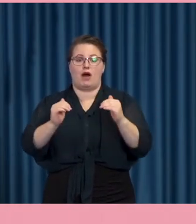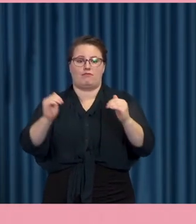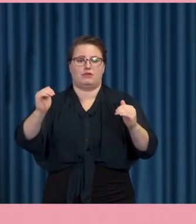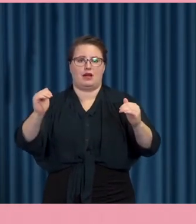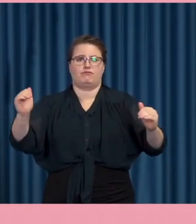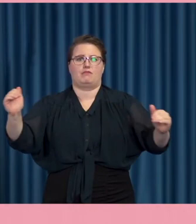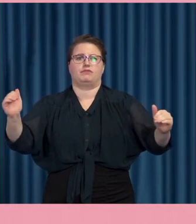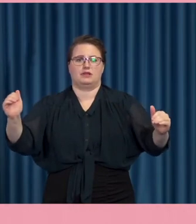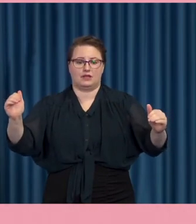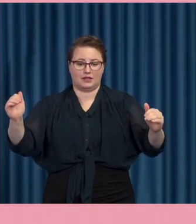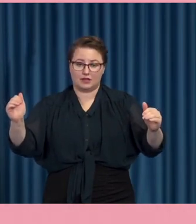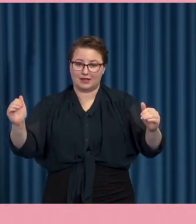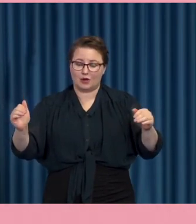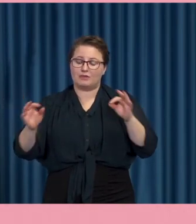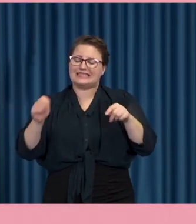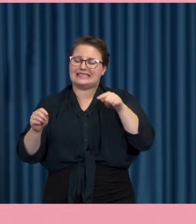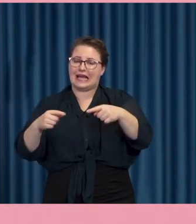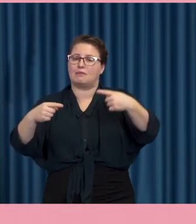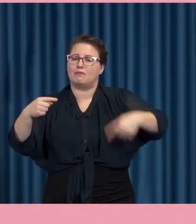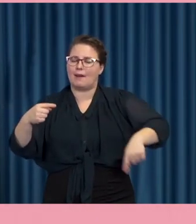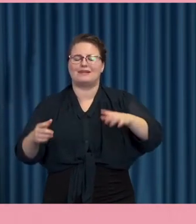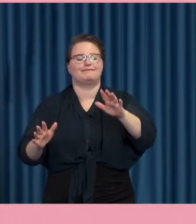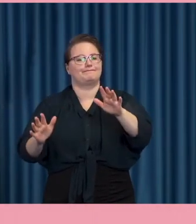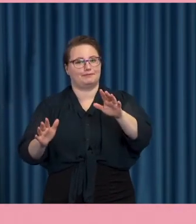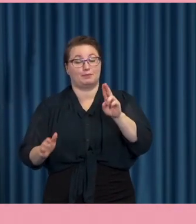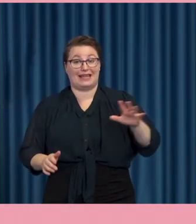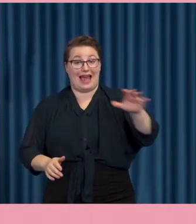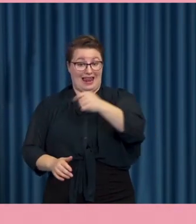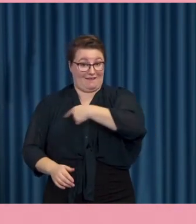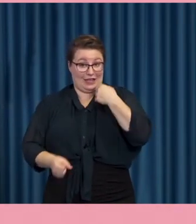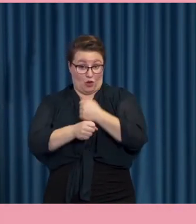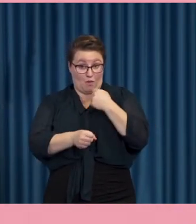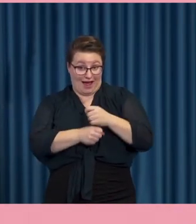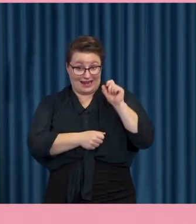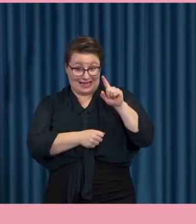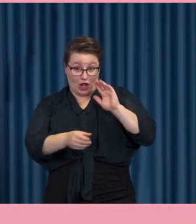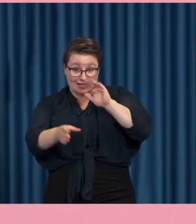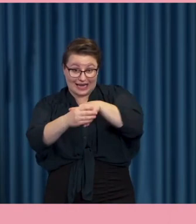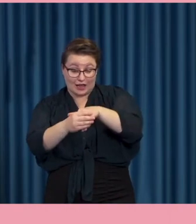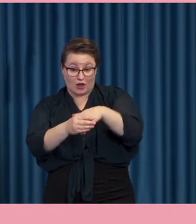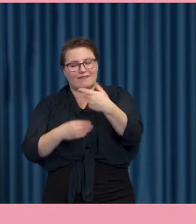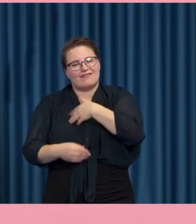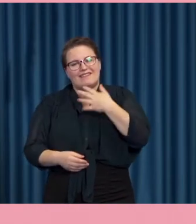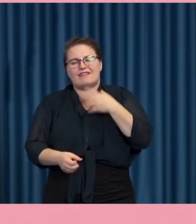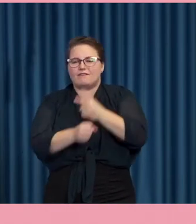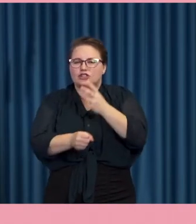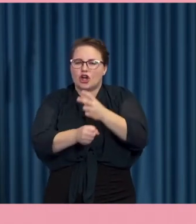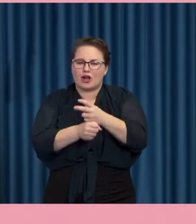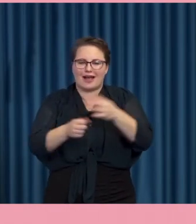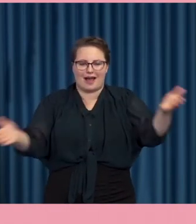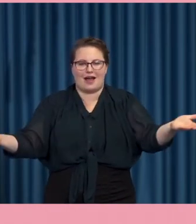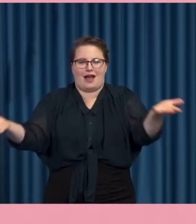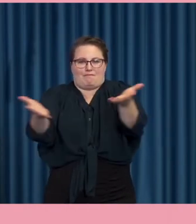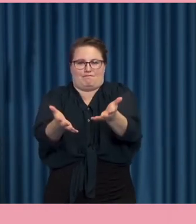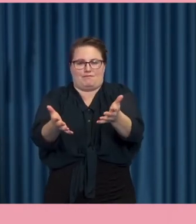Och det är just den klyftan som alla som jobbar med digital delaktighet på olika sätt vill försöka överbrygga.